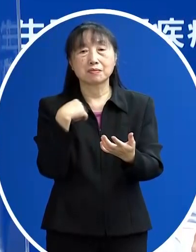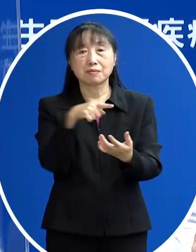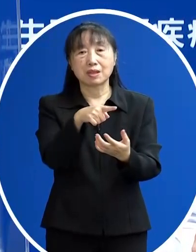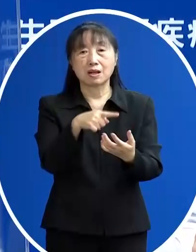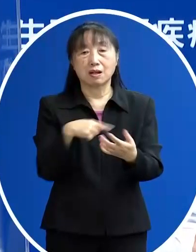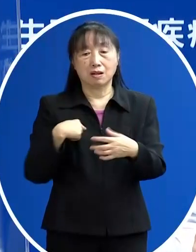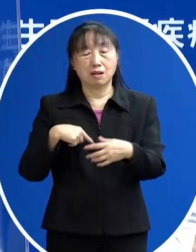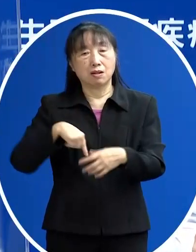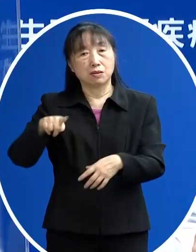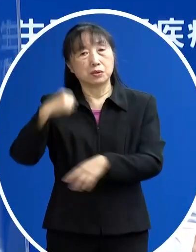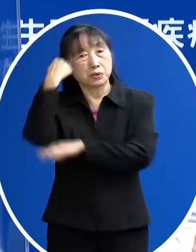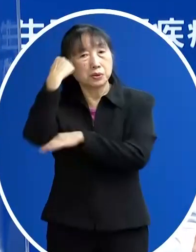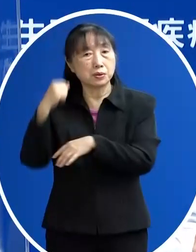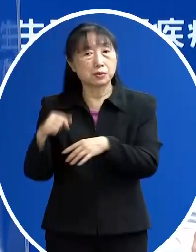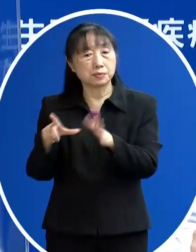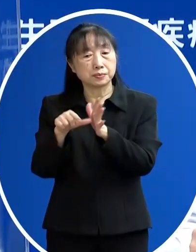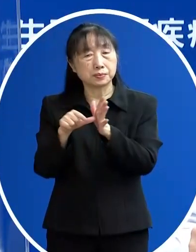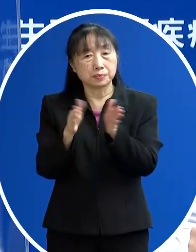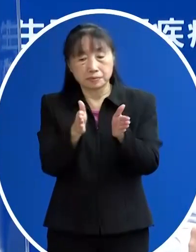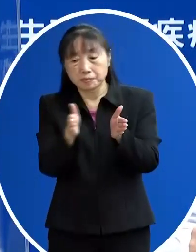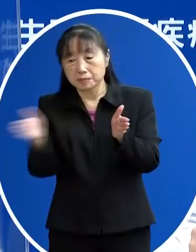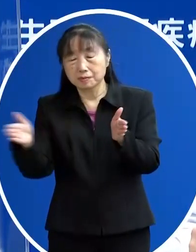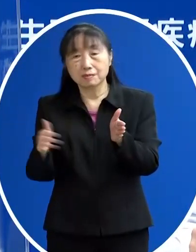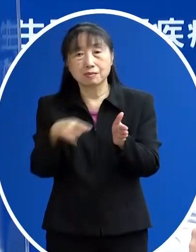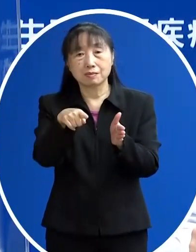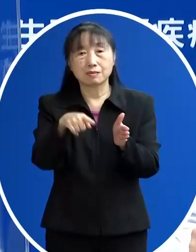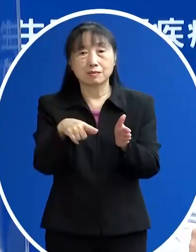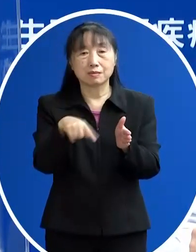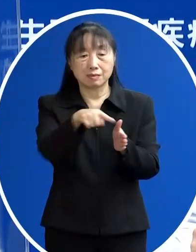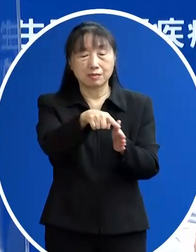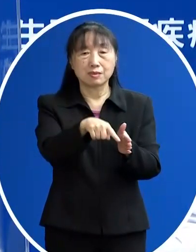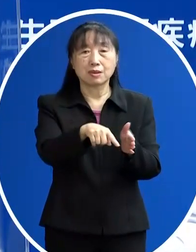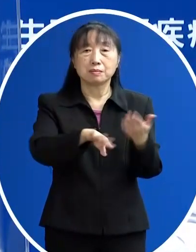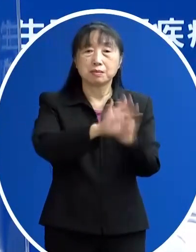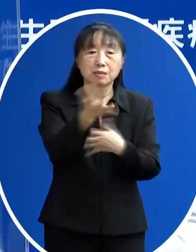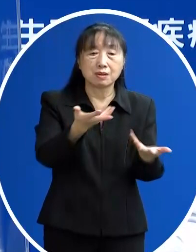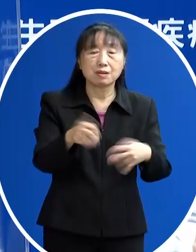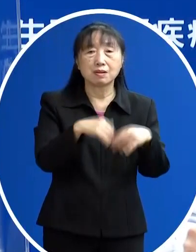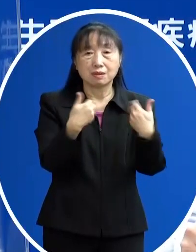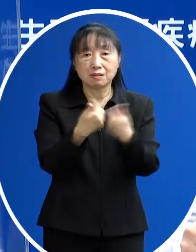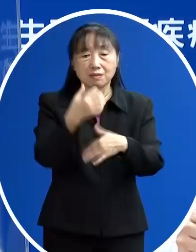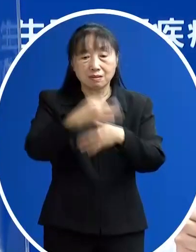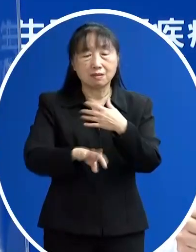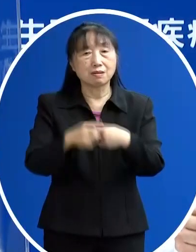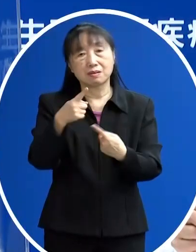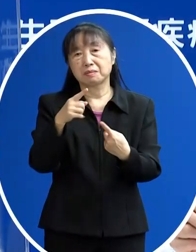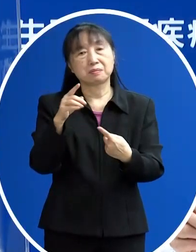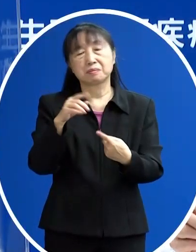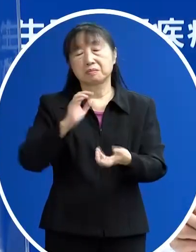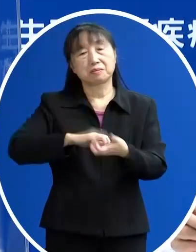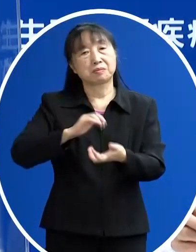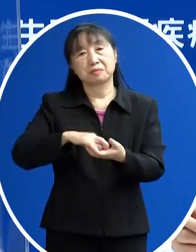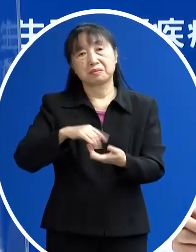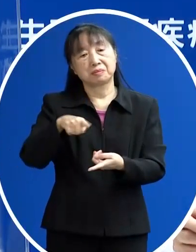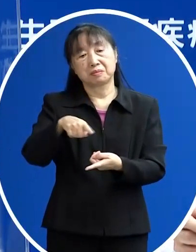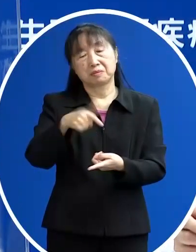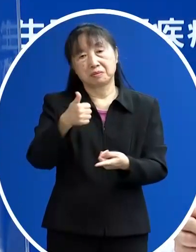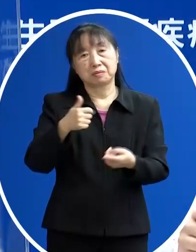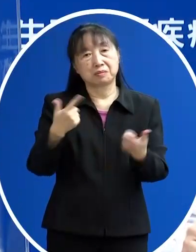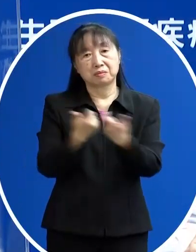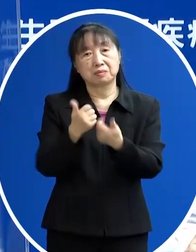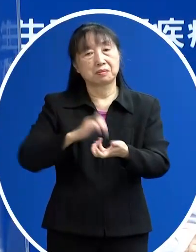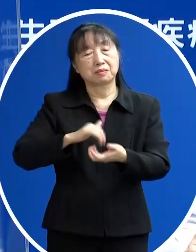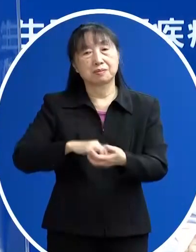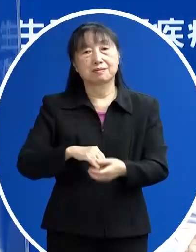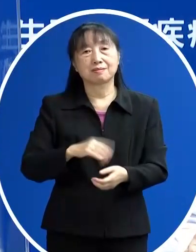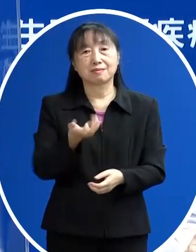長而不去注意相關可能的問題那我認為這不見得是一個好方法剛才羅夫也特別跟大家